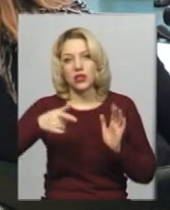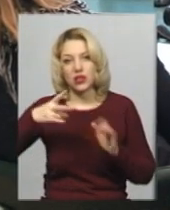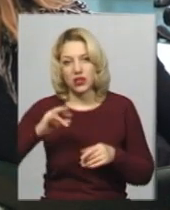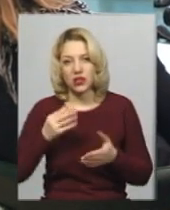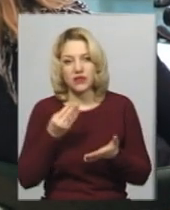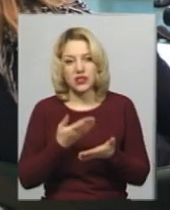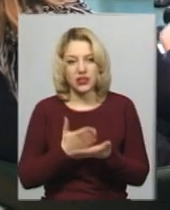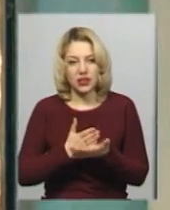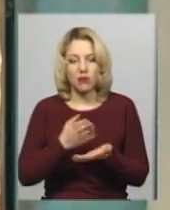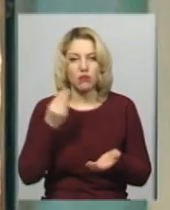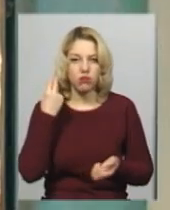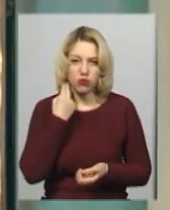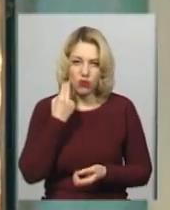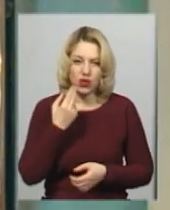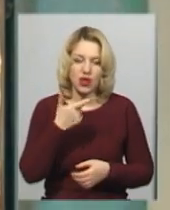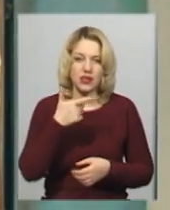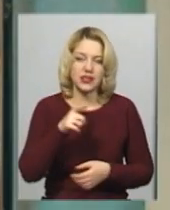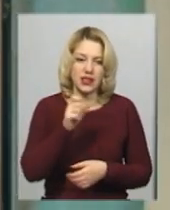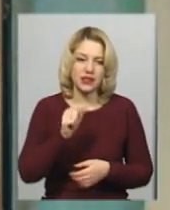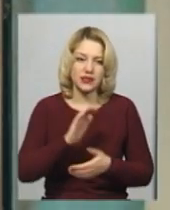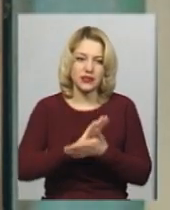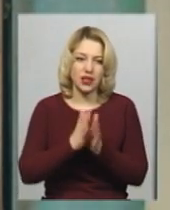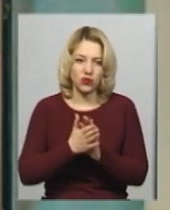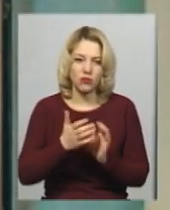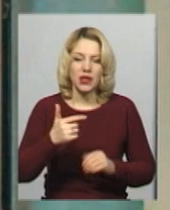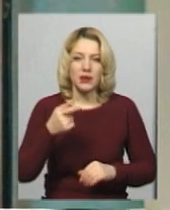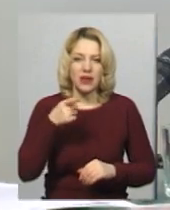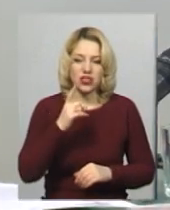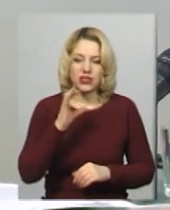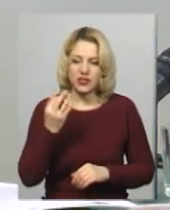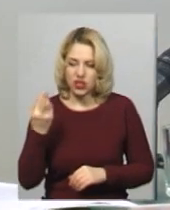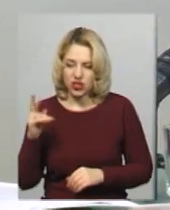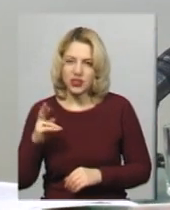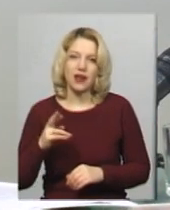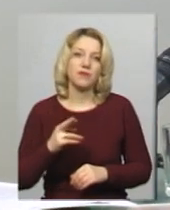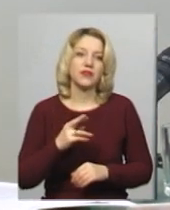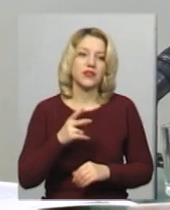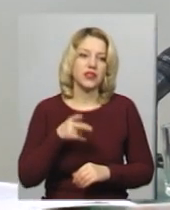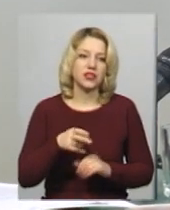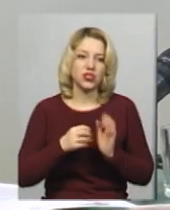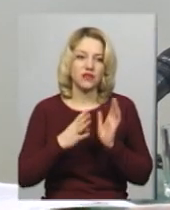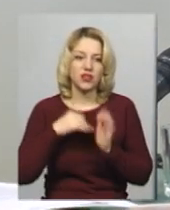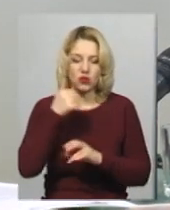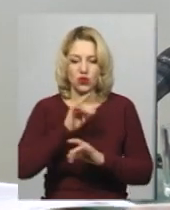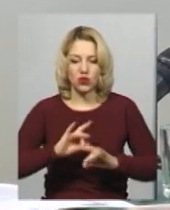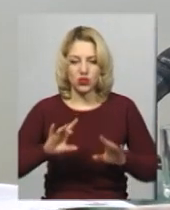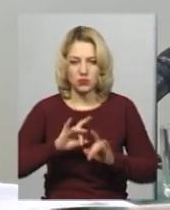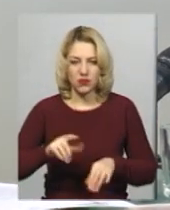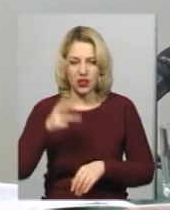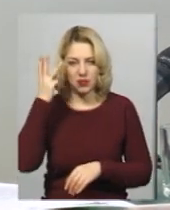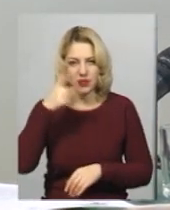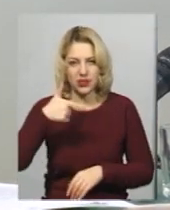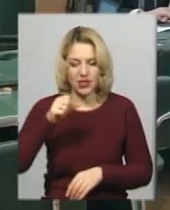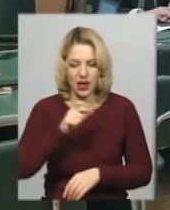мешканців області за газ станом на 1 січня 2019 року, розповідає директор товариства з обмеженою відповідальністю «Хмельницьк